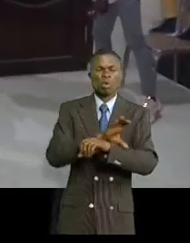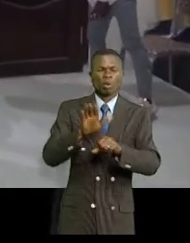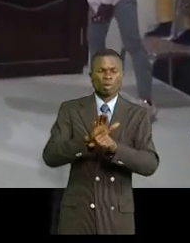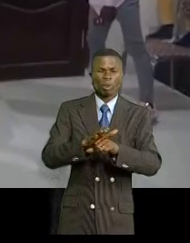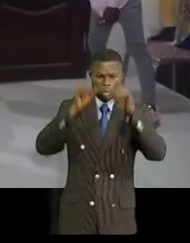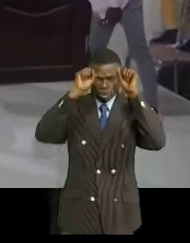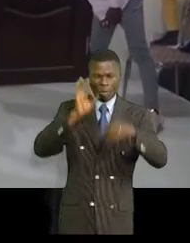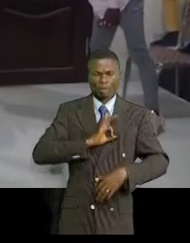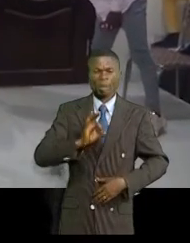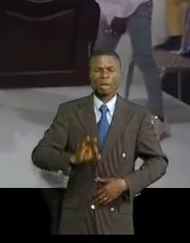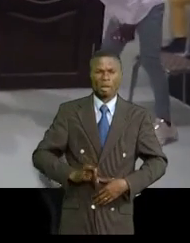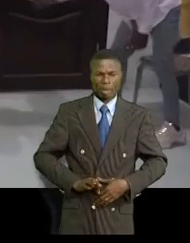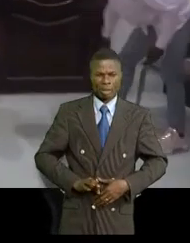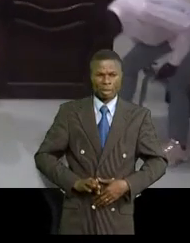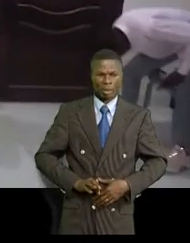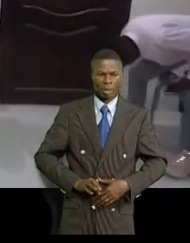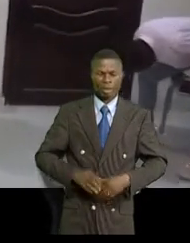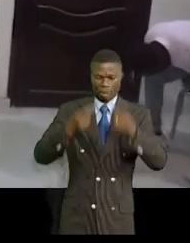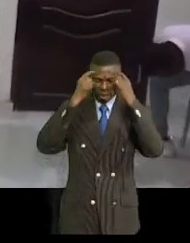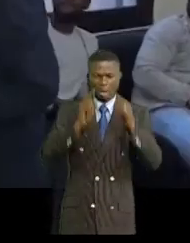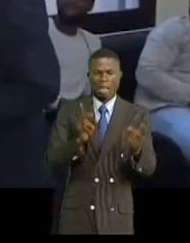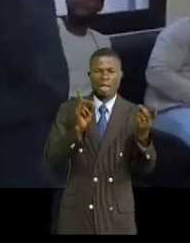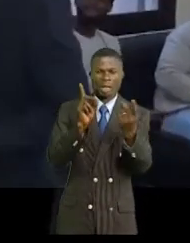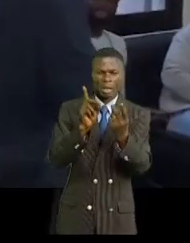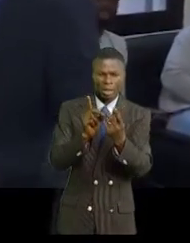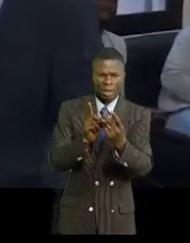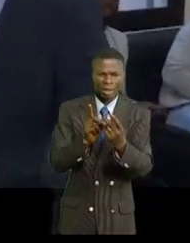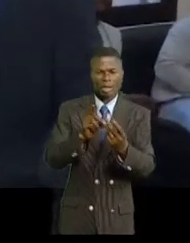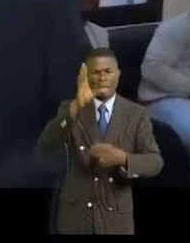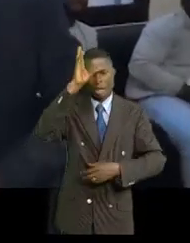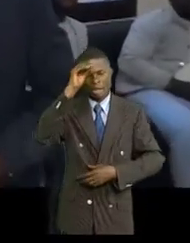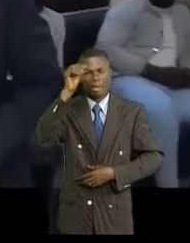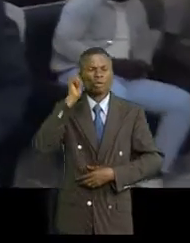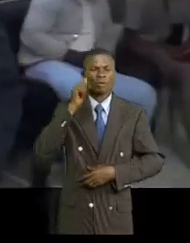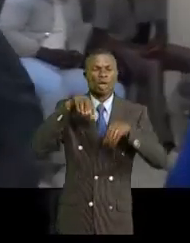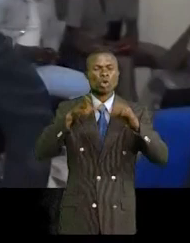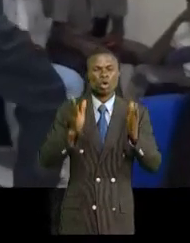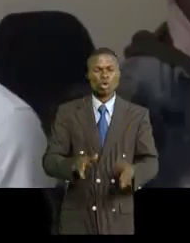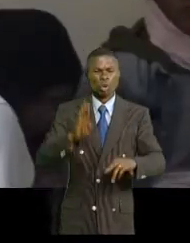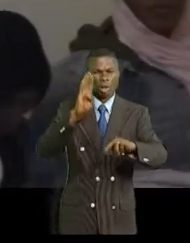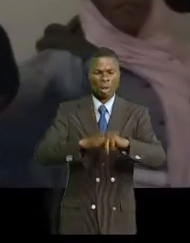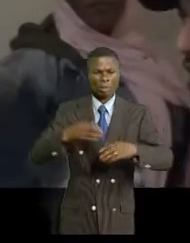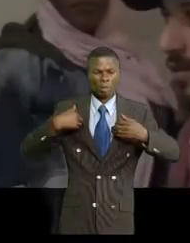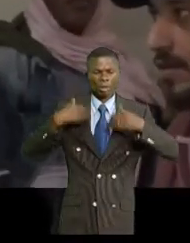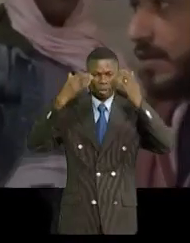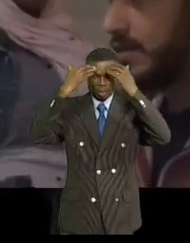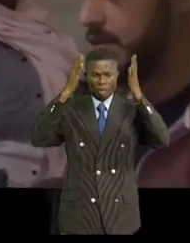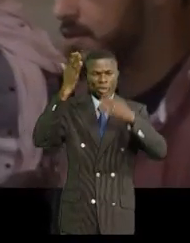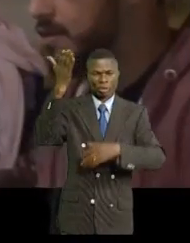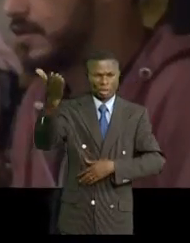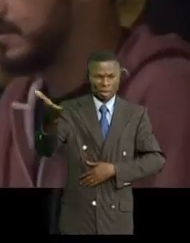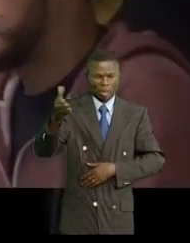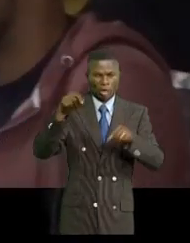-Antoine Tshiseké de Tchulombo a tenu à rencontrer ses filles et fils congolais à partir de l'aéroport d'Ikaire.